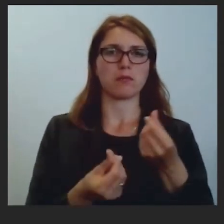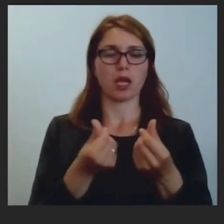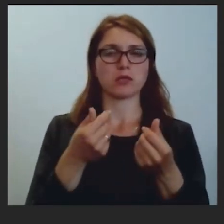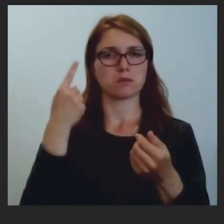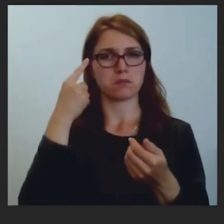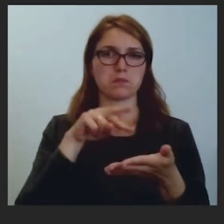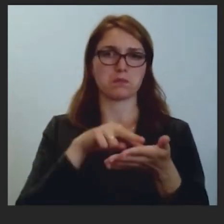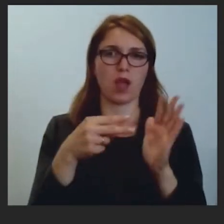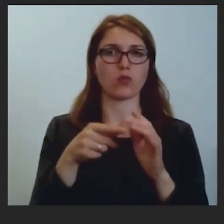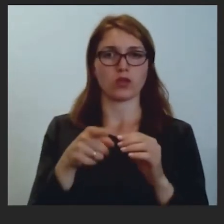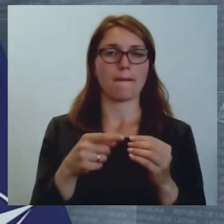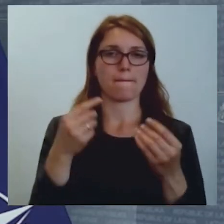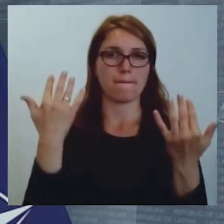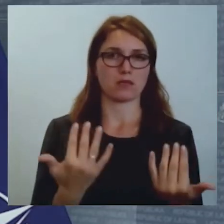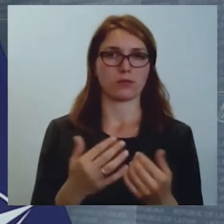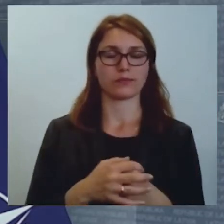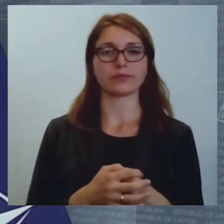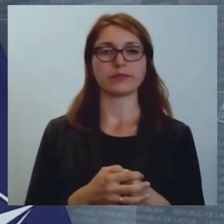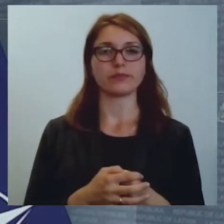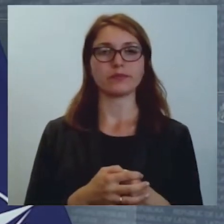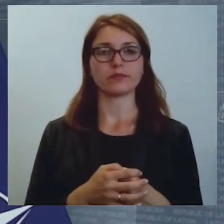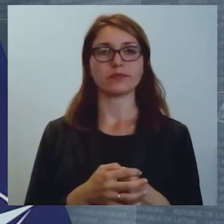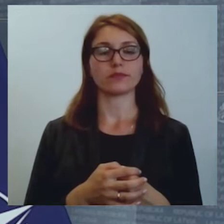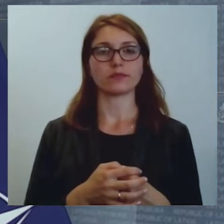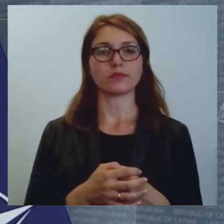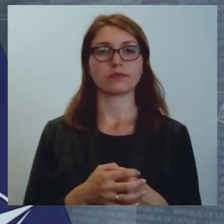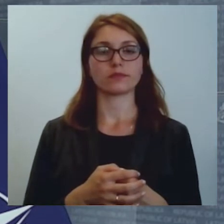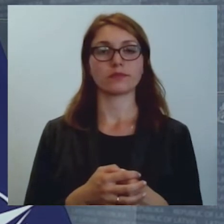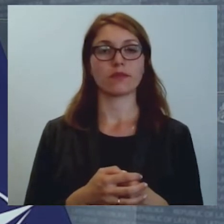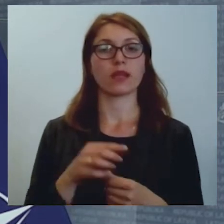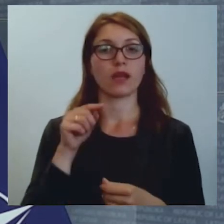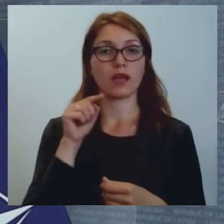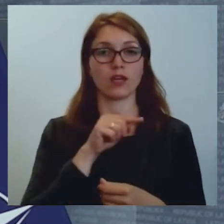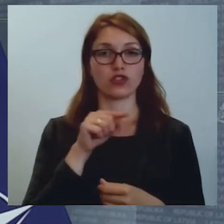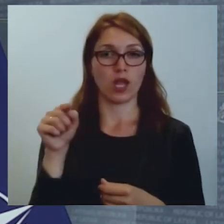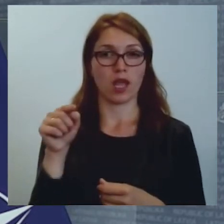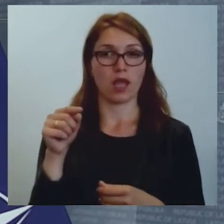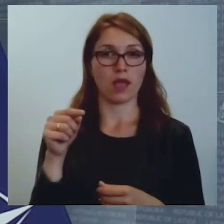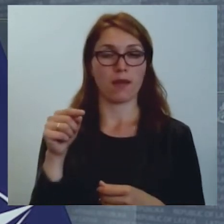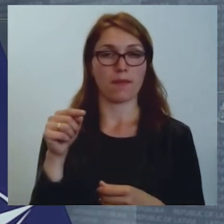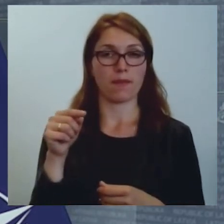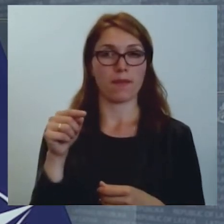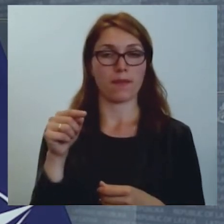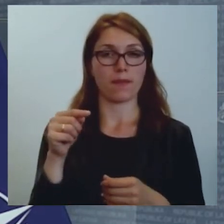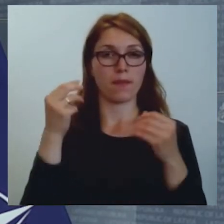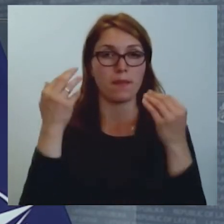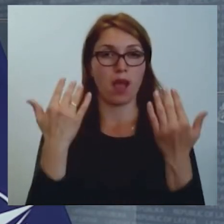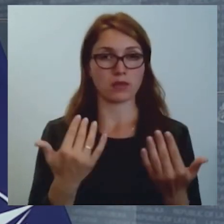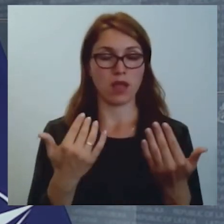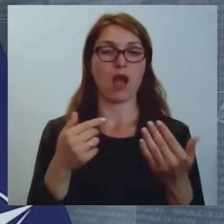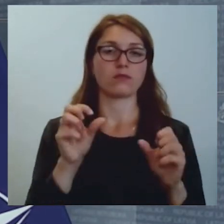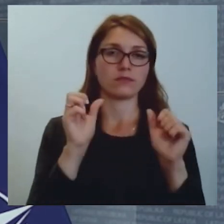šiem pasākumiem. Paldies! Jā, tātad šie pasākumi